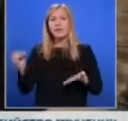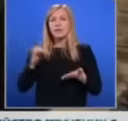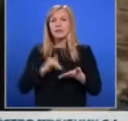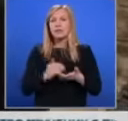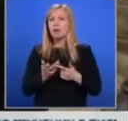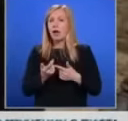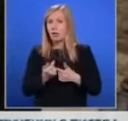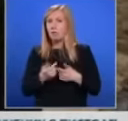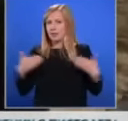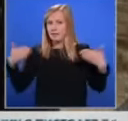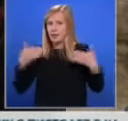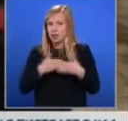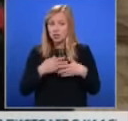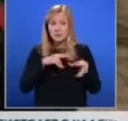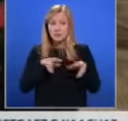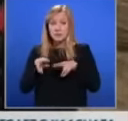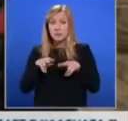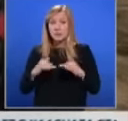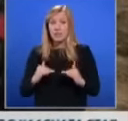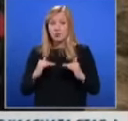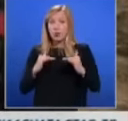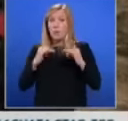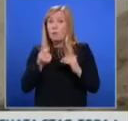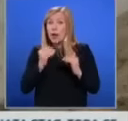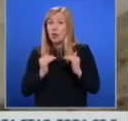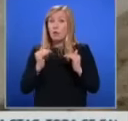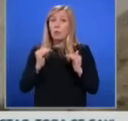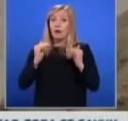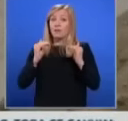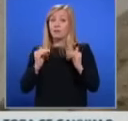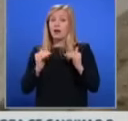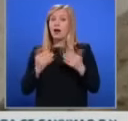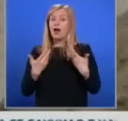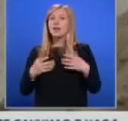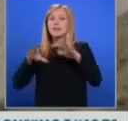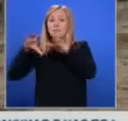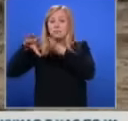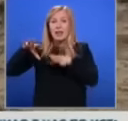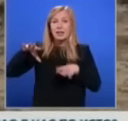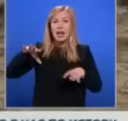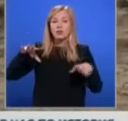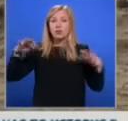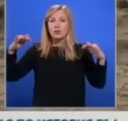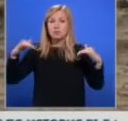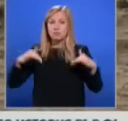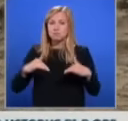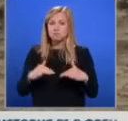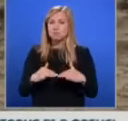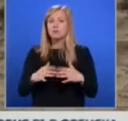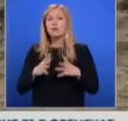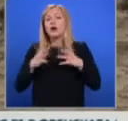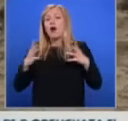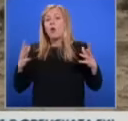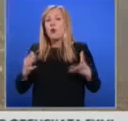вечорта. Нивото се покачва по-малко, по-малко. Наносите слизат отгоре от Балкана. Именно огромното